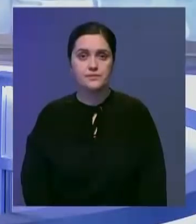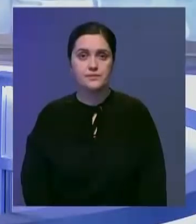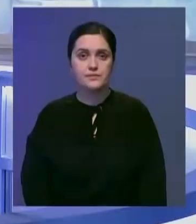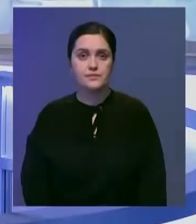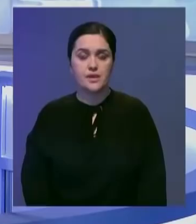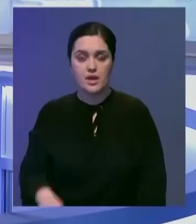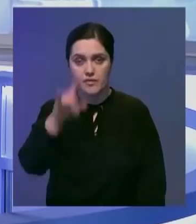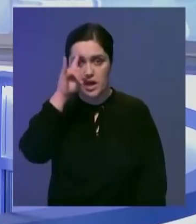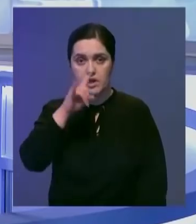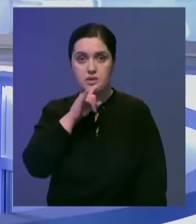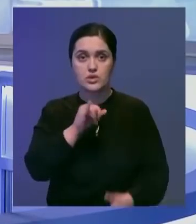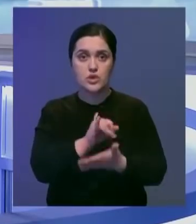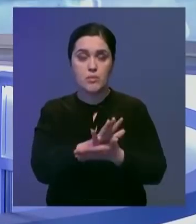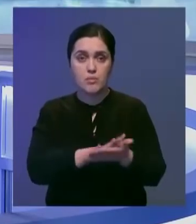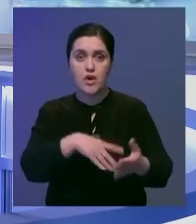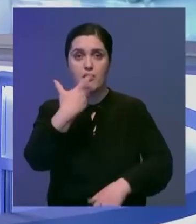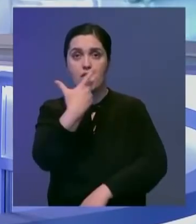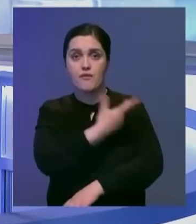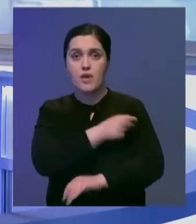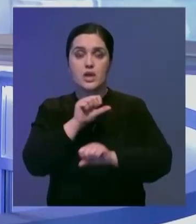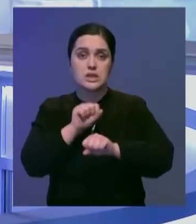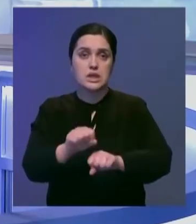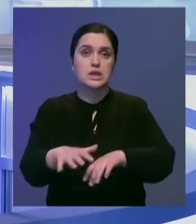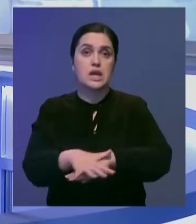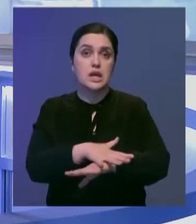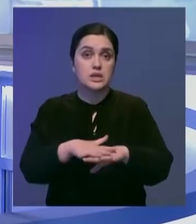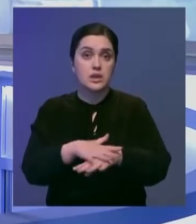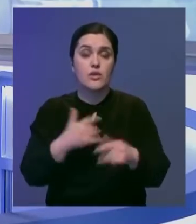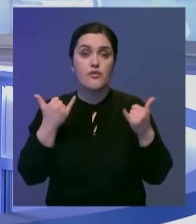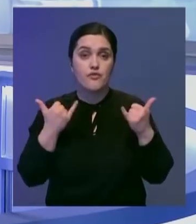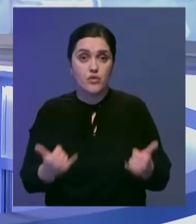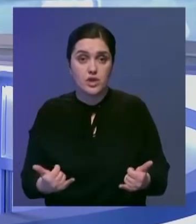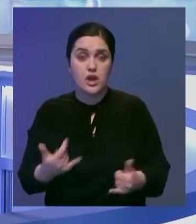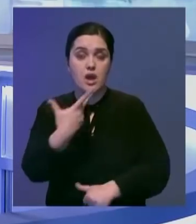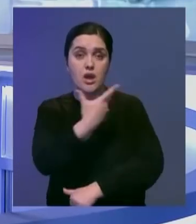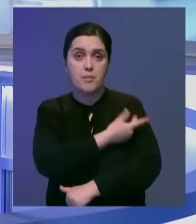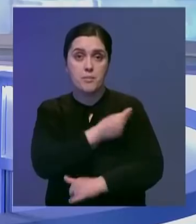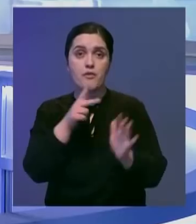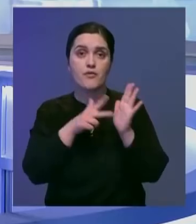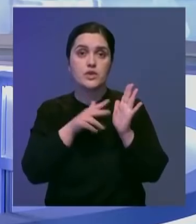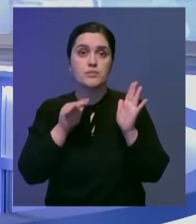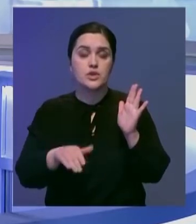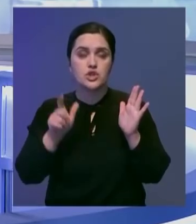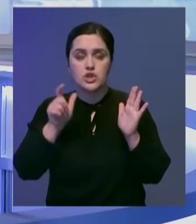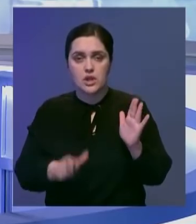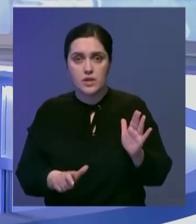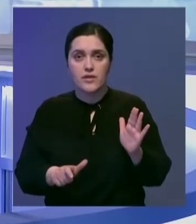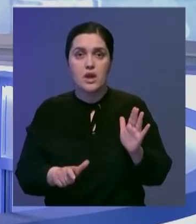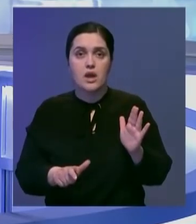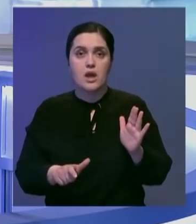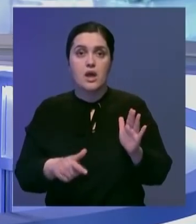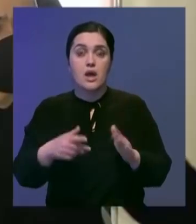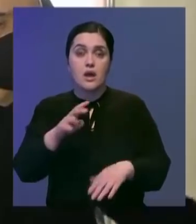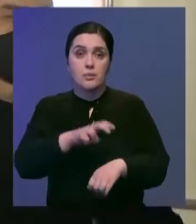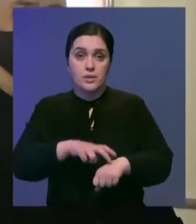В Казахстане продолжается вакцинация населения. На сегодняшний день на востоке страны привито 8 тысяч человек. Львиная